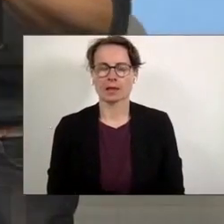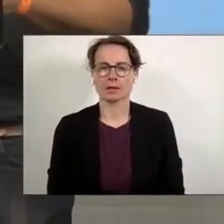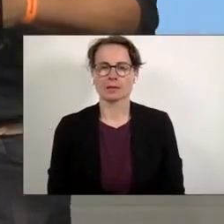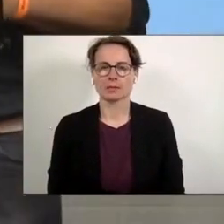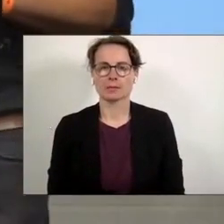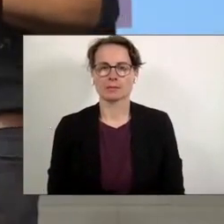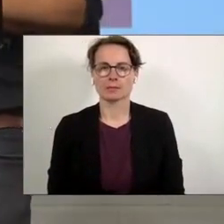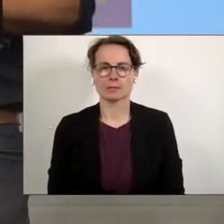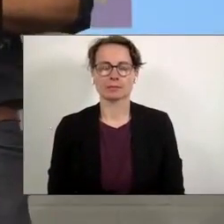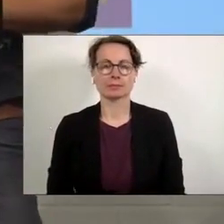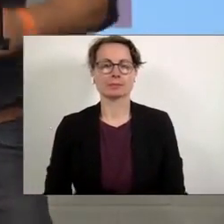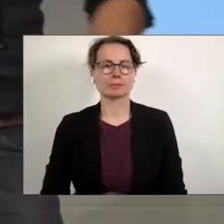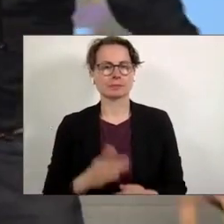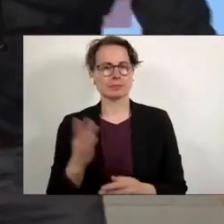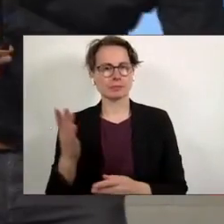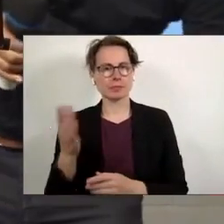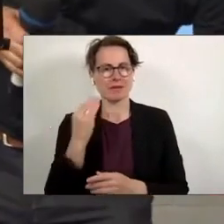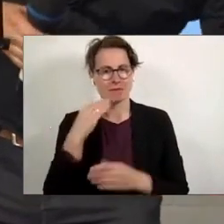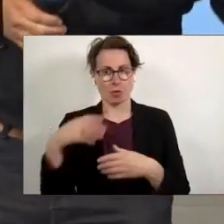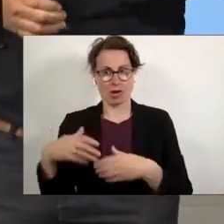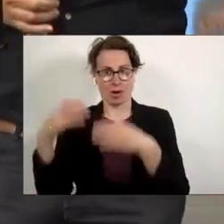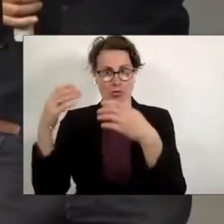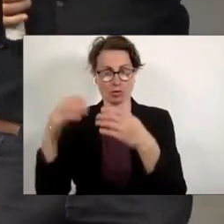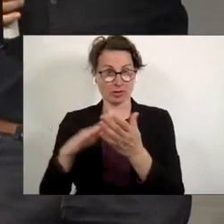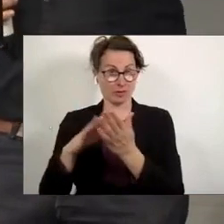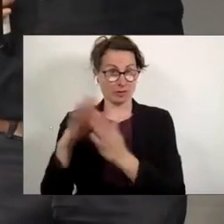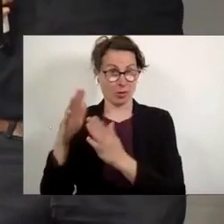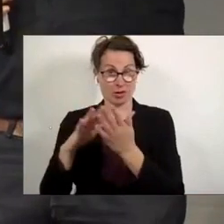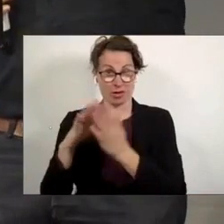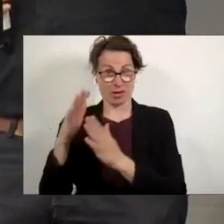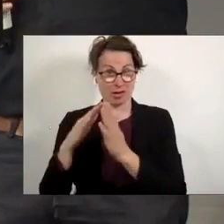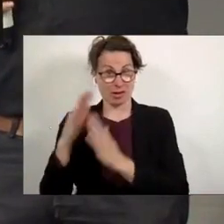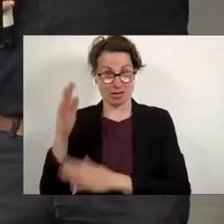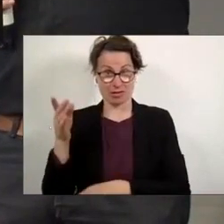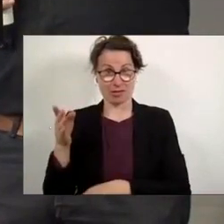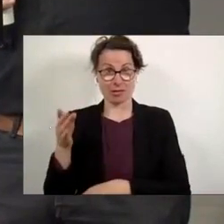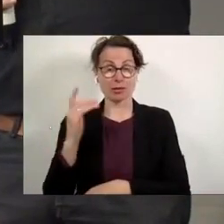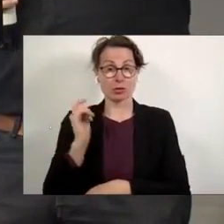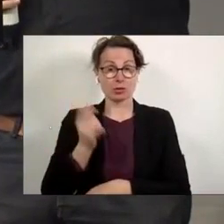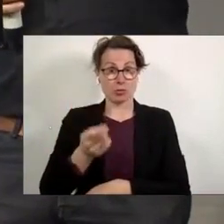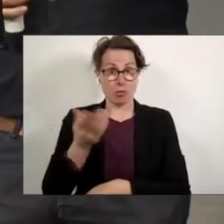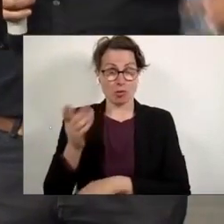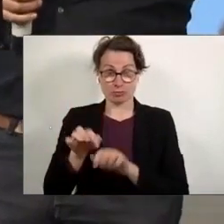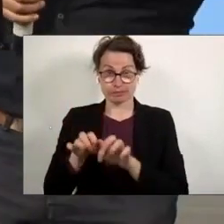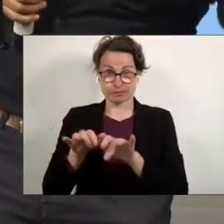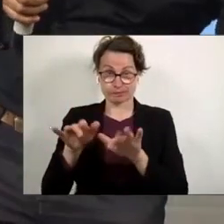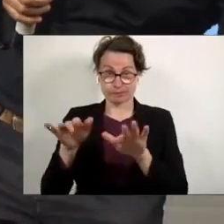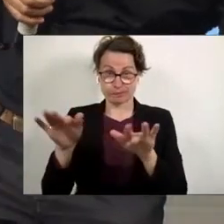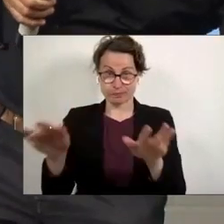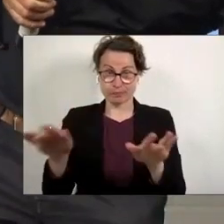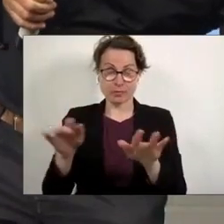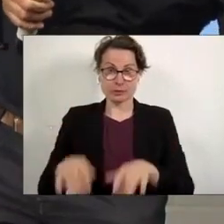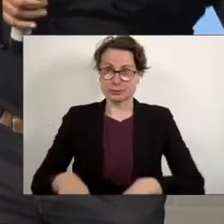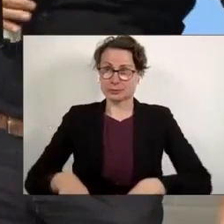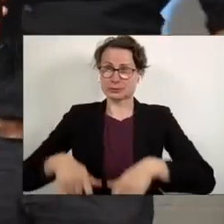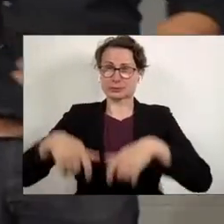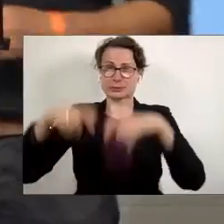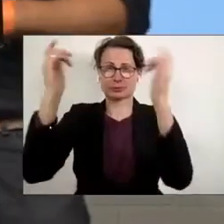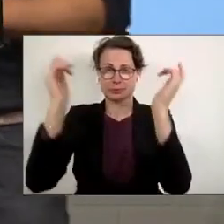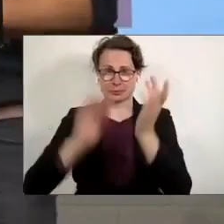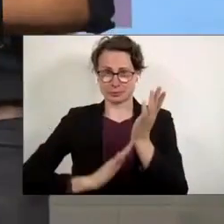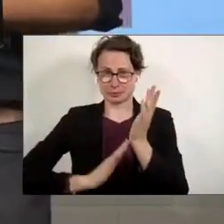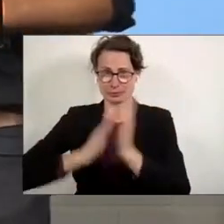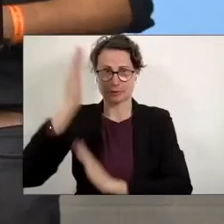Das Feuer in dem Wohnhaus in der Wannheimer Straße 301 in Duisburg breitet sie sich sehr schnell nach oben aus. Im